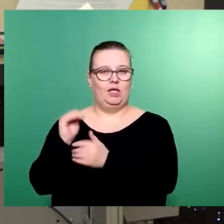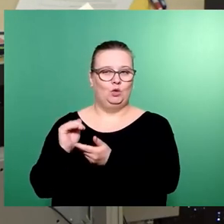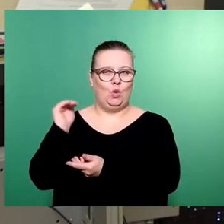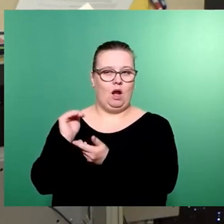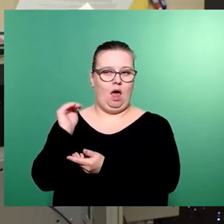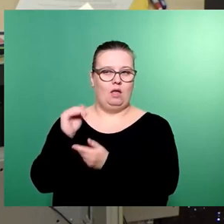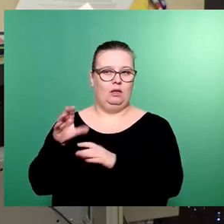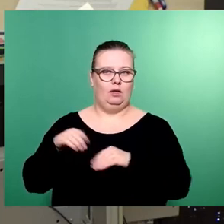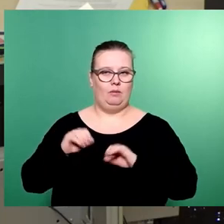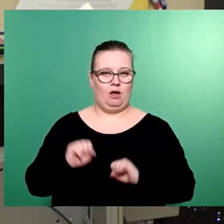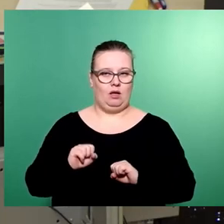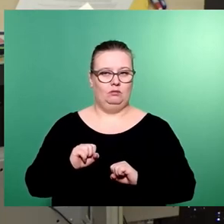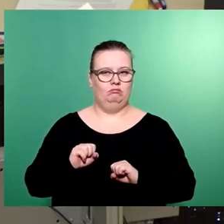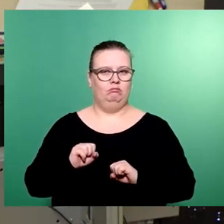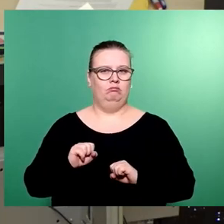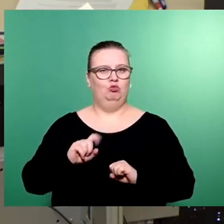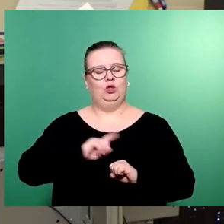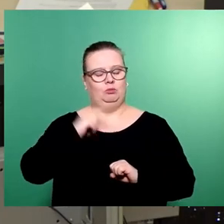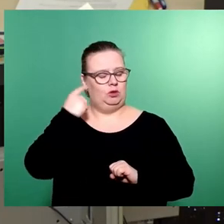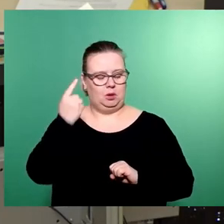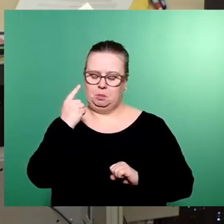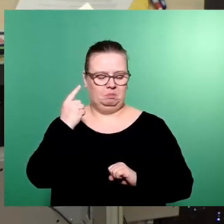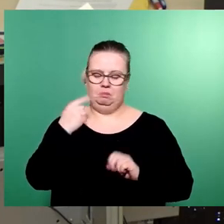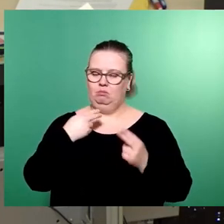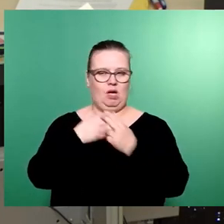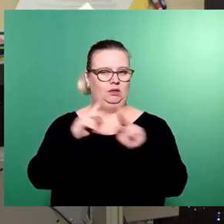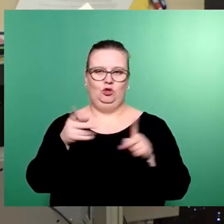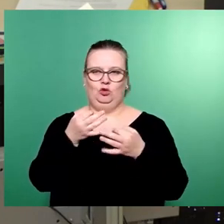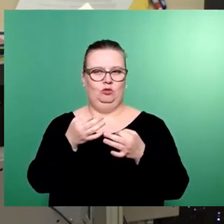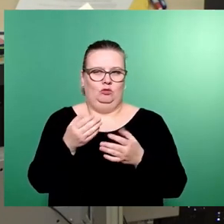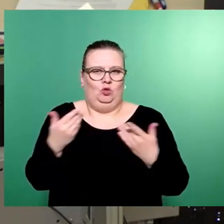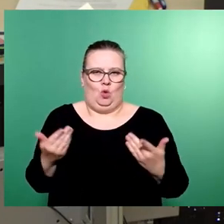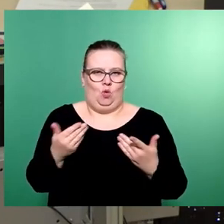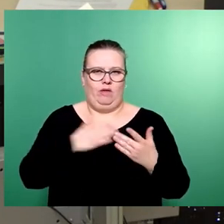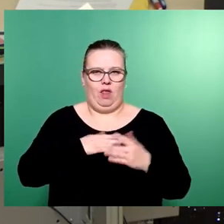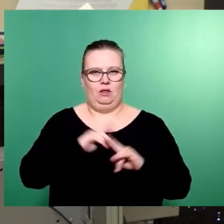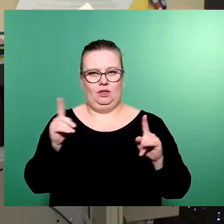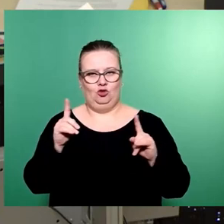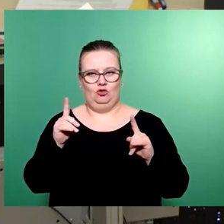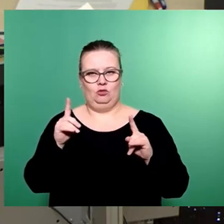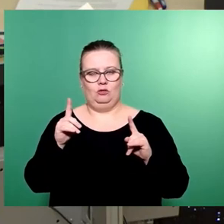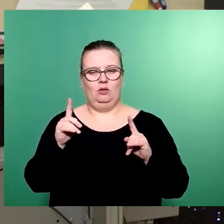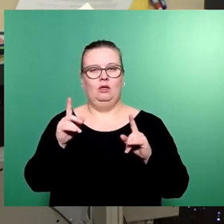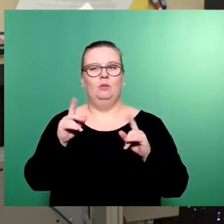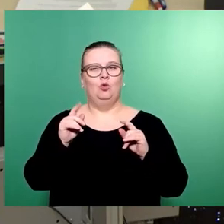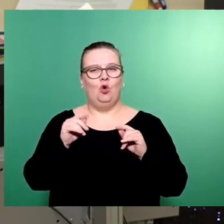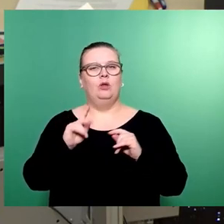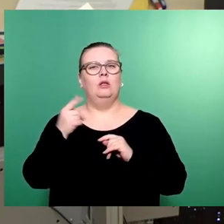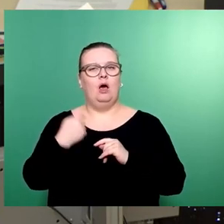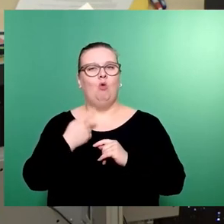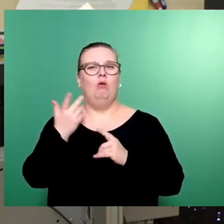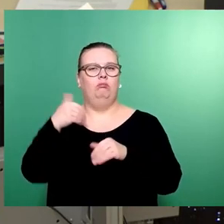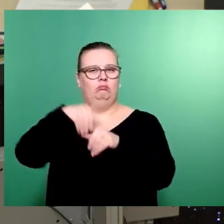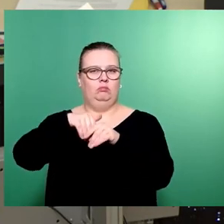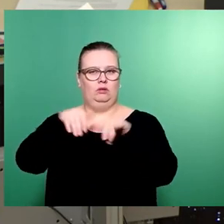Wir halten das nach wie vor nicht für seriös und für gut. Unser Antrag stellt auf die, er liegt in allen vor,